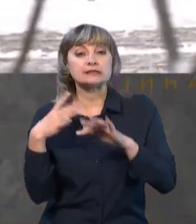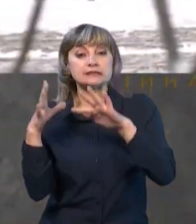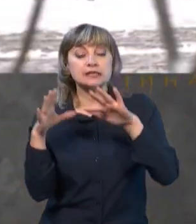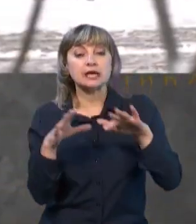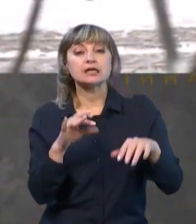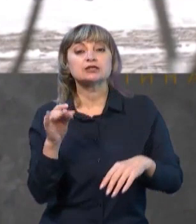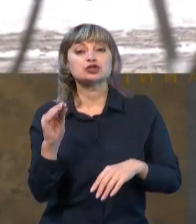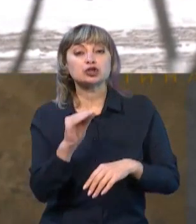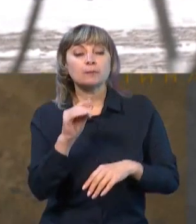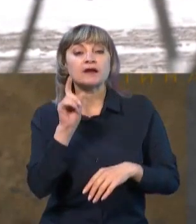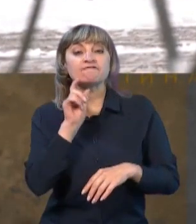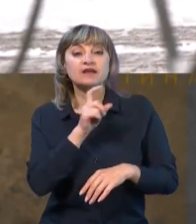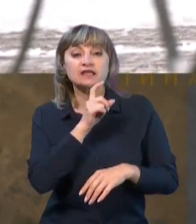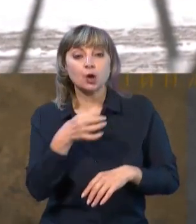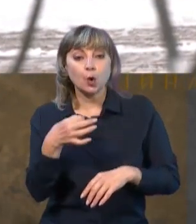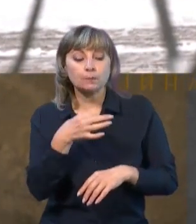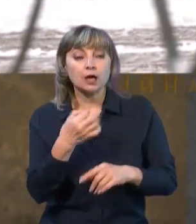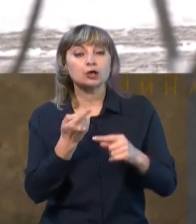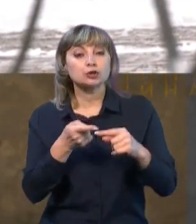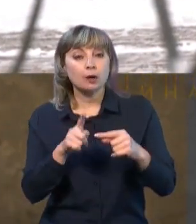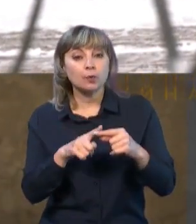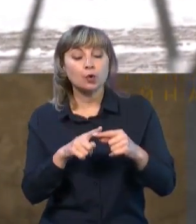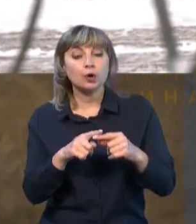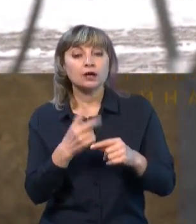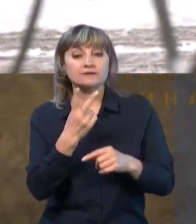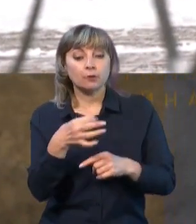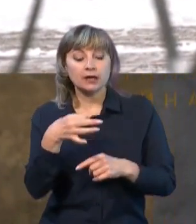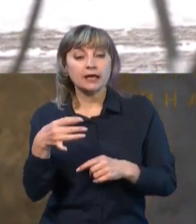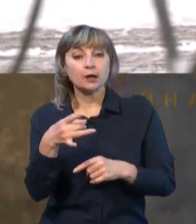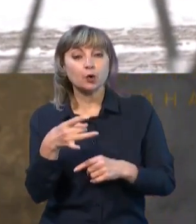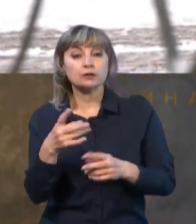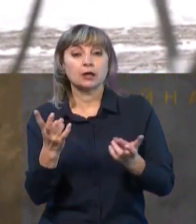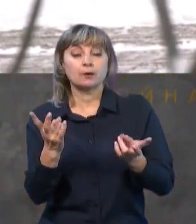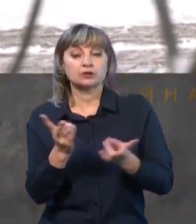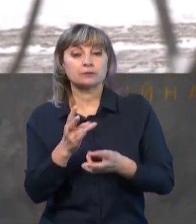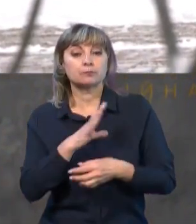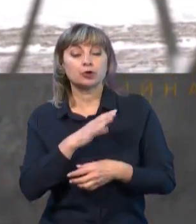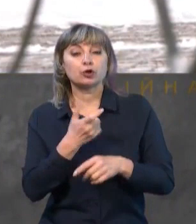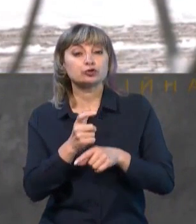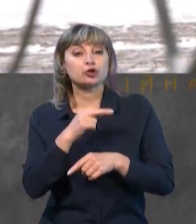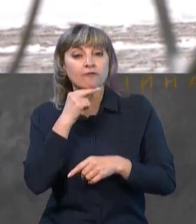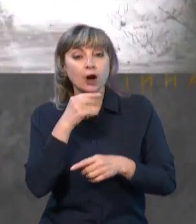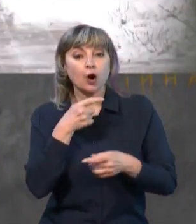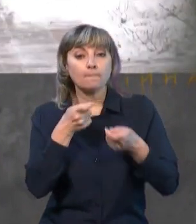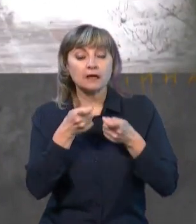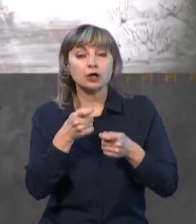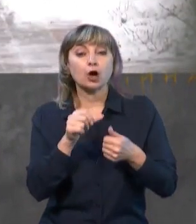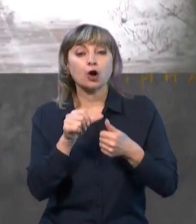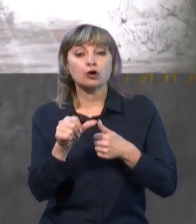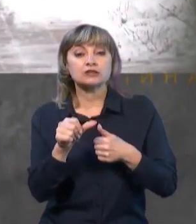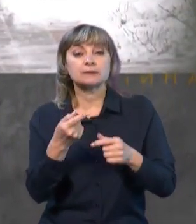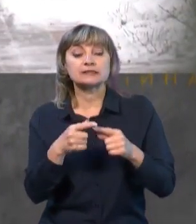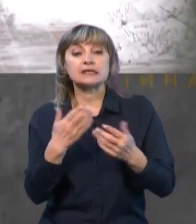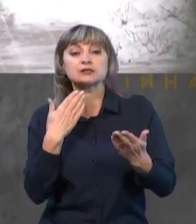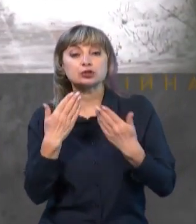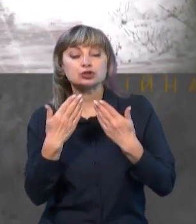Житомирській та Вінницькій області, тому цим двом регіонам треба бути дуже сьогодні важними, обережними. Особливо, звичайно, це